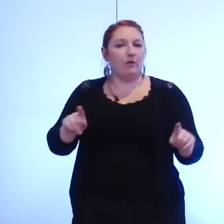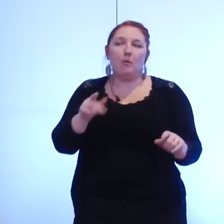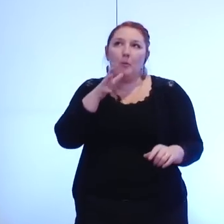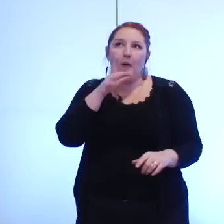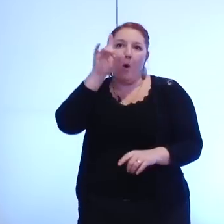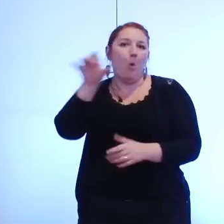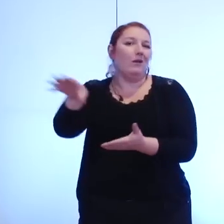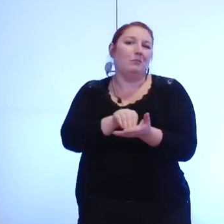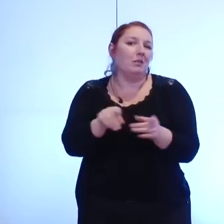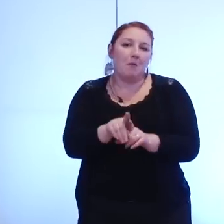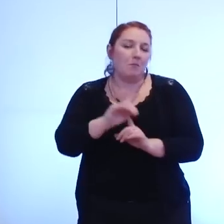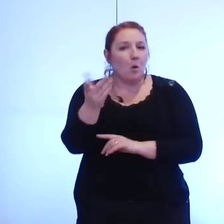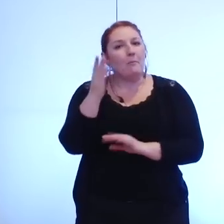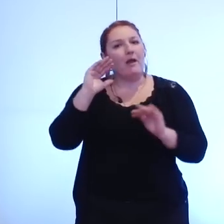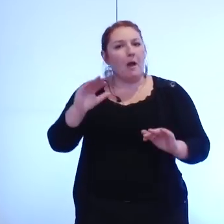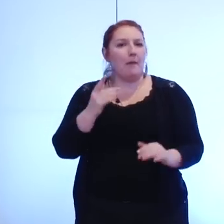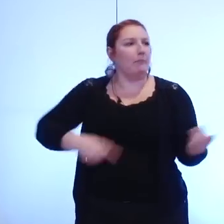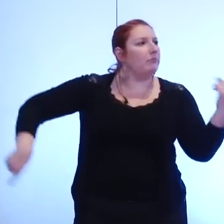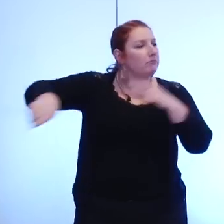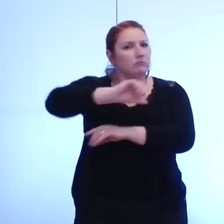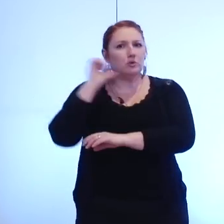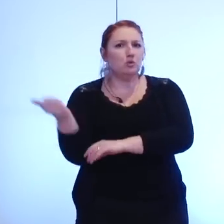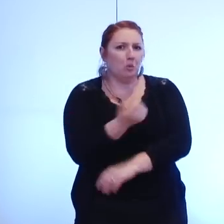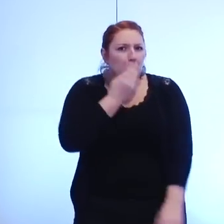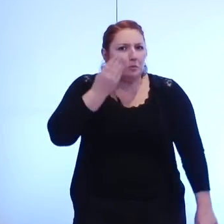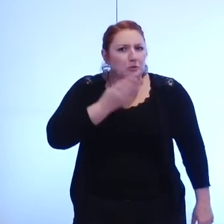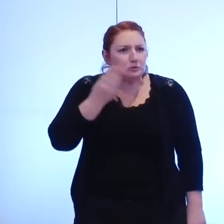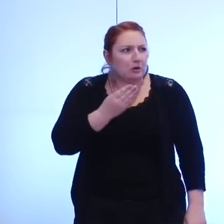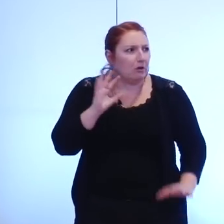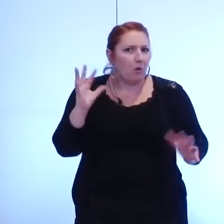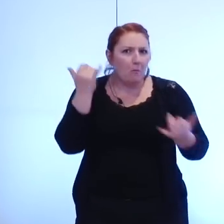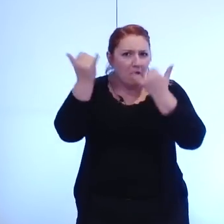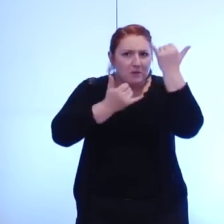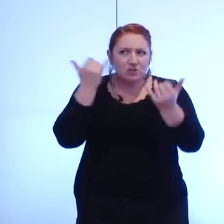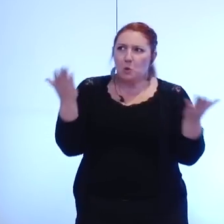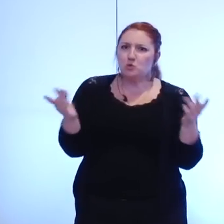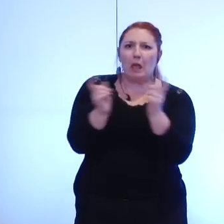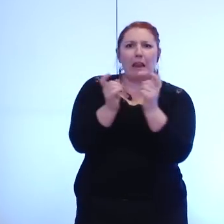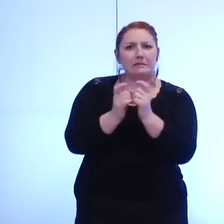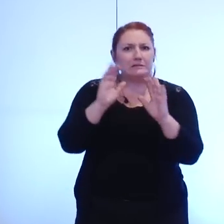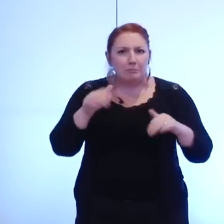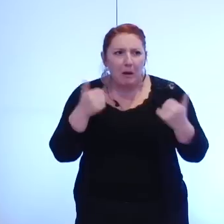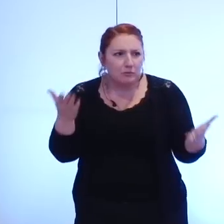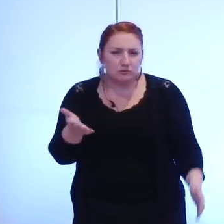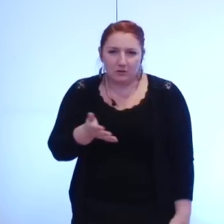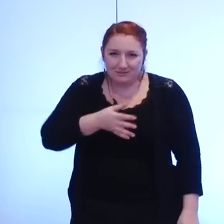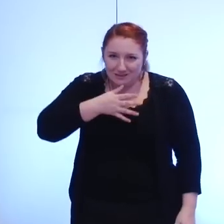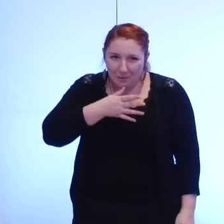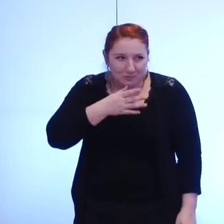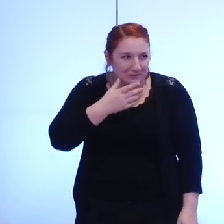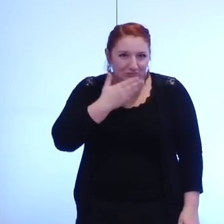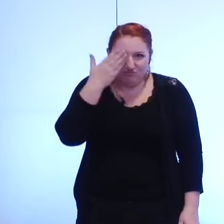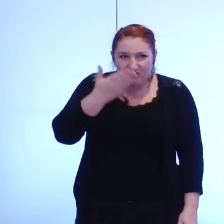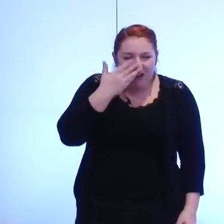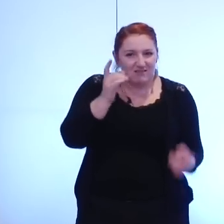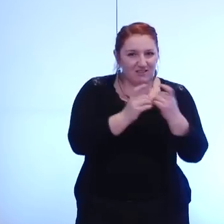malgré tout d'un bien commun qui en effet peut imaginer un seul instant qu'à notre époque l'on puisse se passer de l'électricité et du gaz devenus indispensables à nos